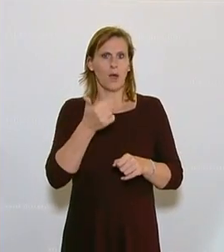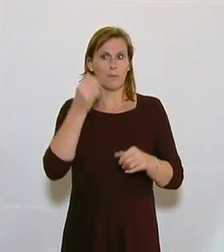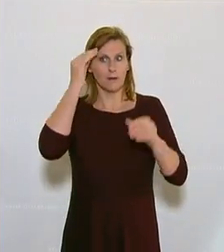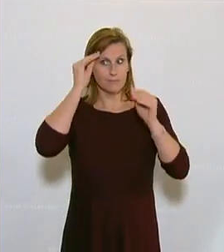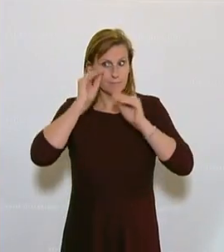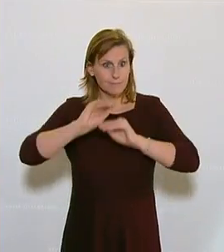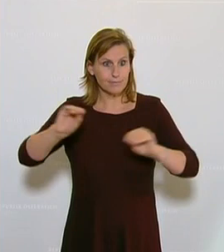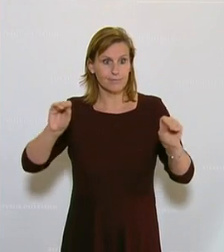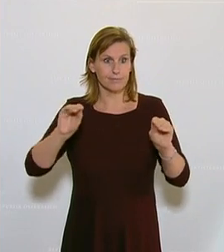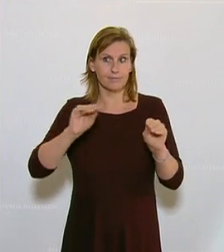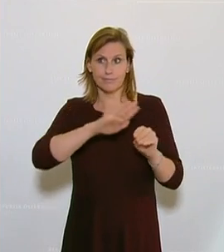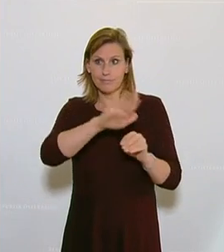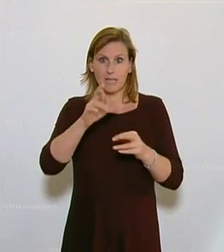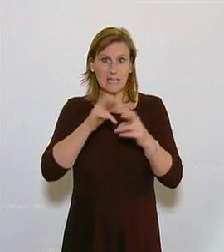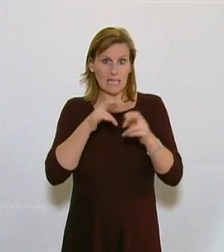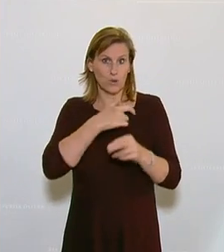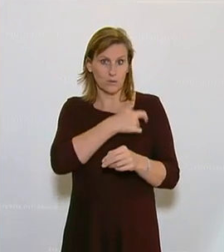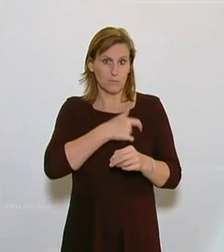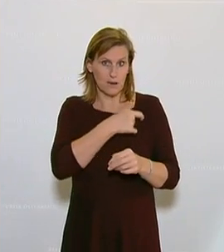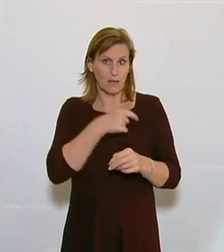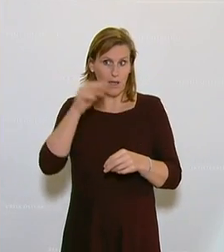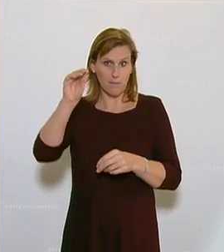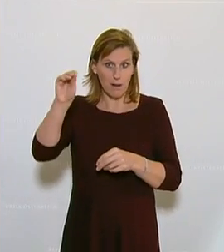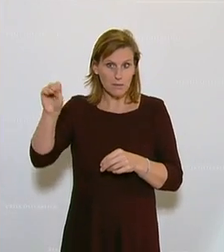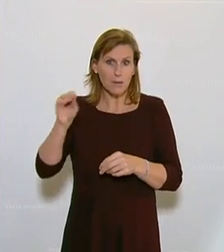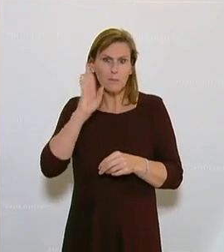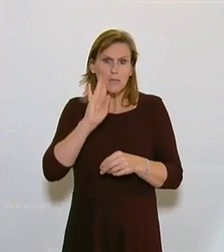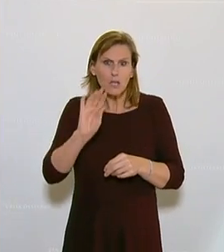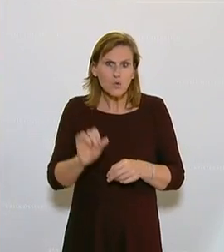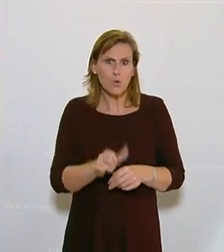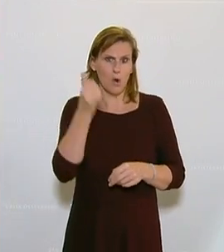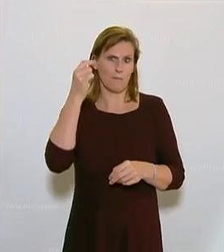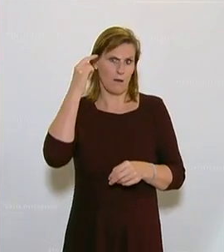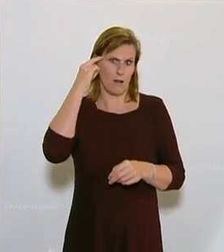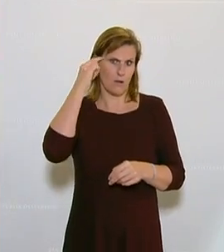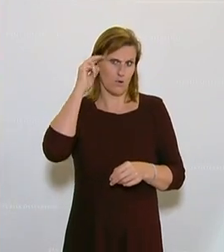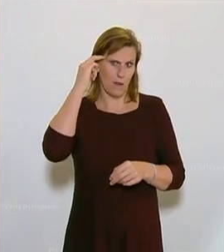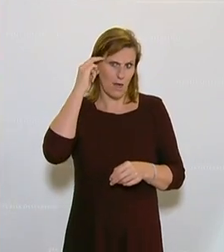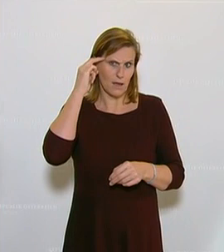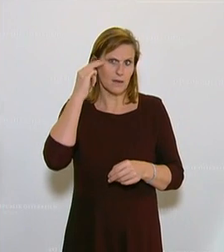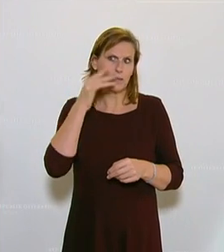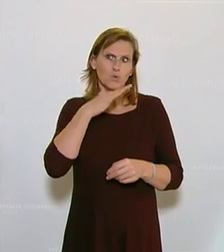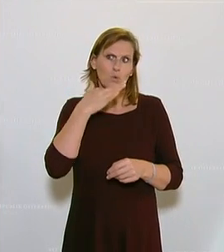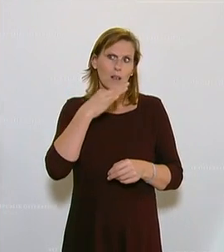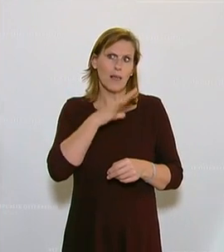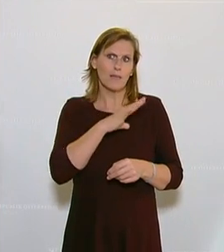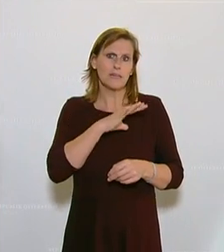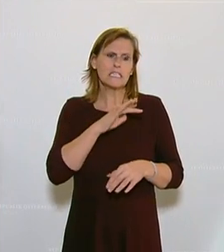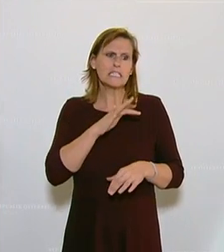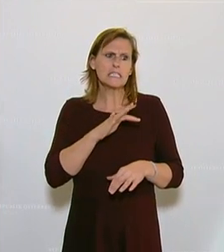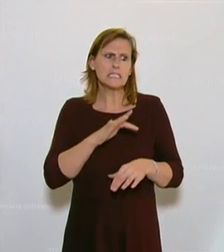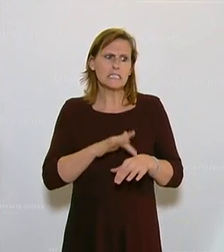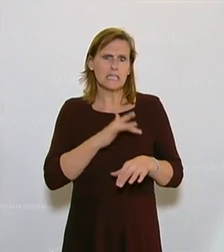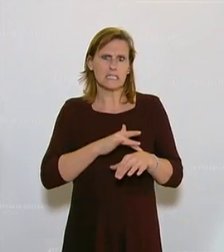an Sie als Regierungsparteien, dass Sie das noch einmal überdenken und dass Sie daran denken, welch gefährliches Terrain Sie hier